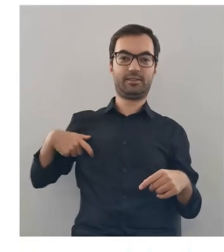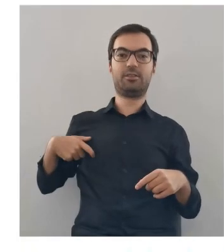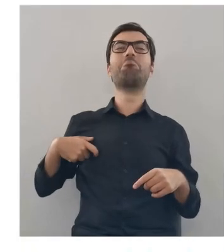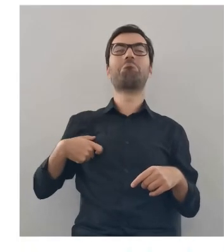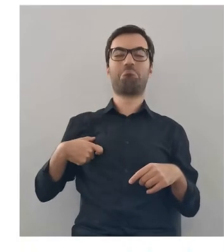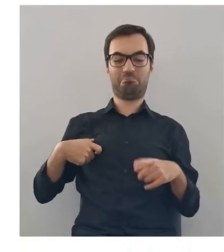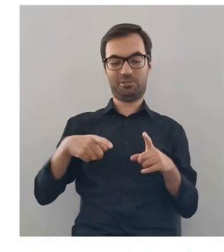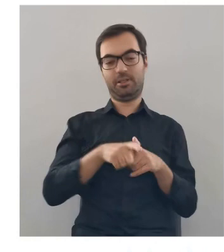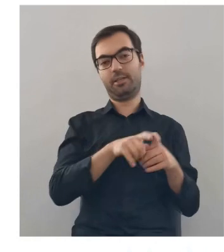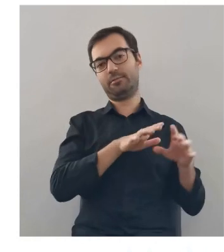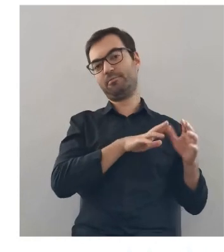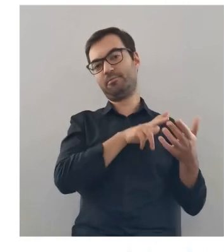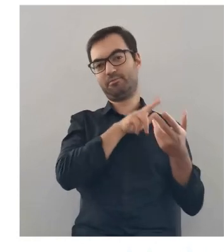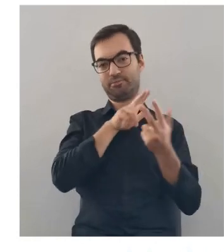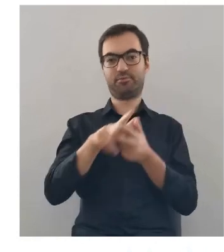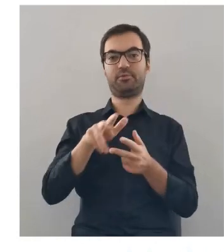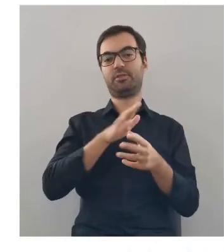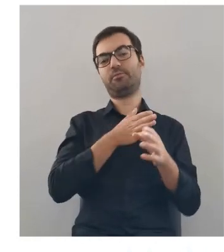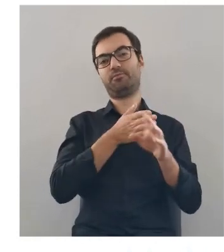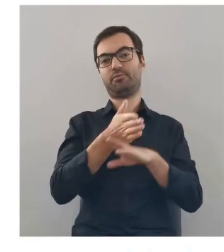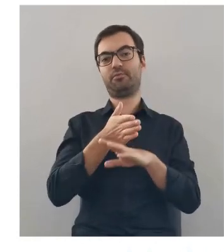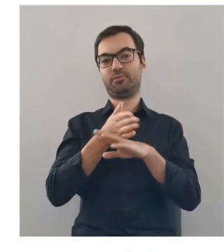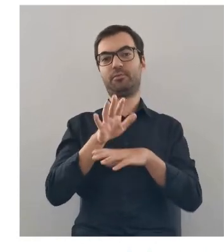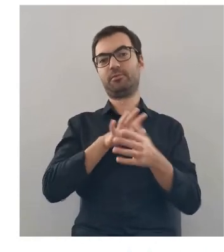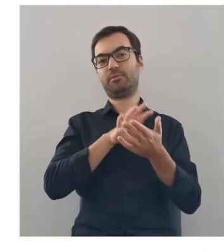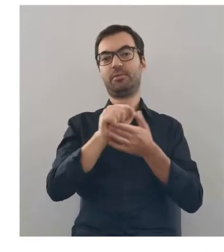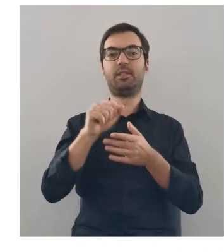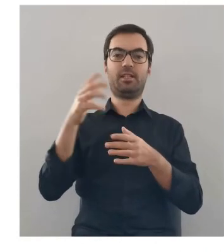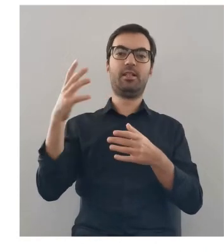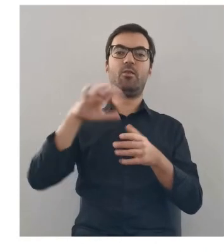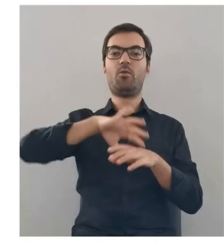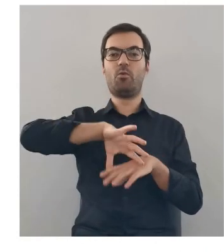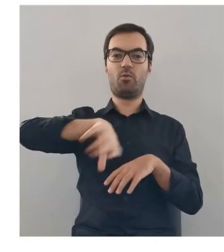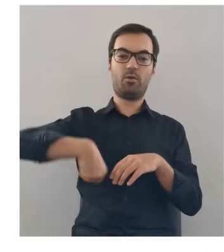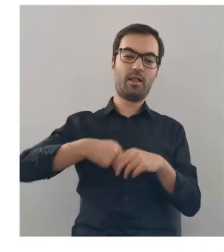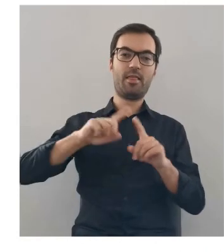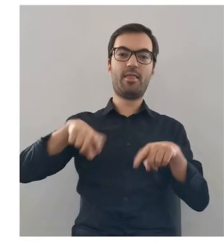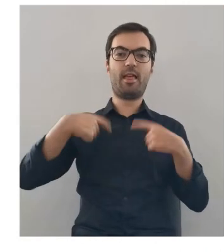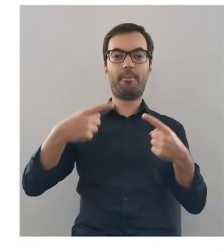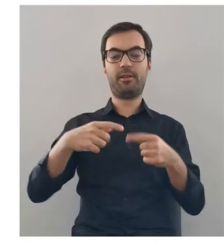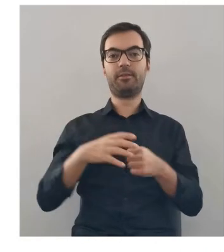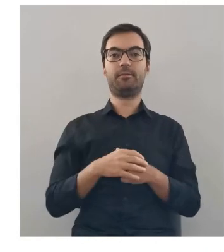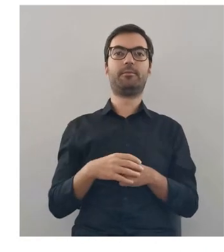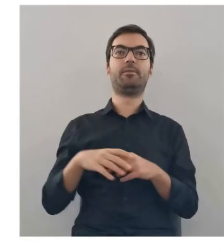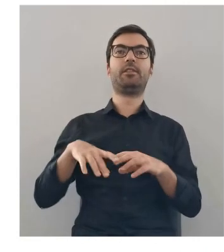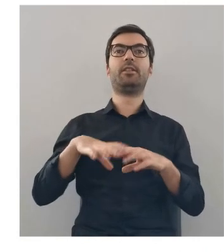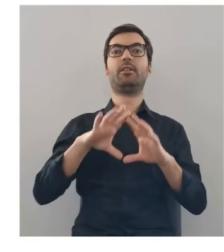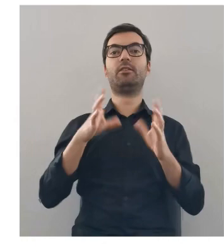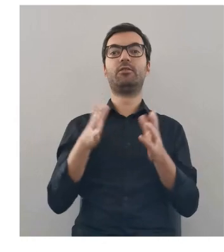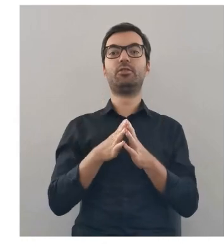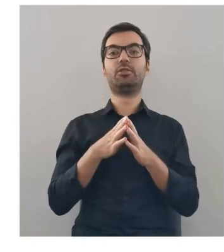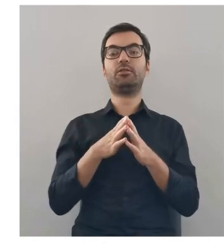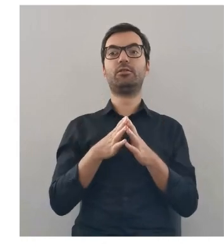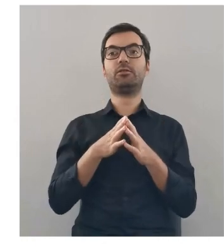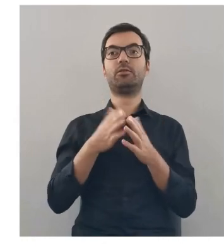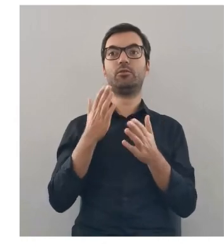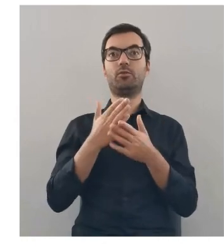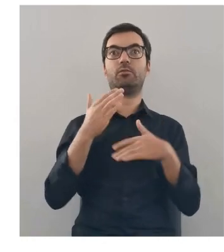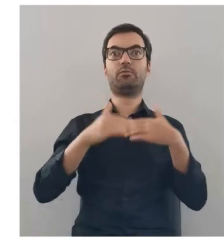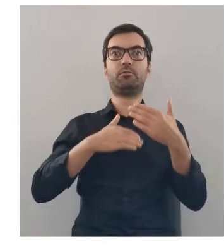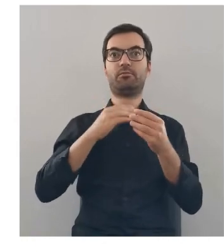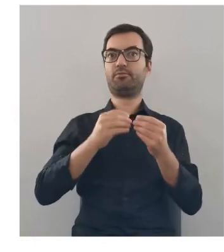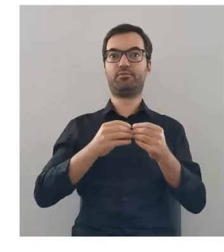również pozwalali sobie na te tereny wpadać i rabować. I wszystko doszło do